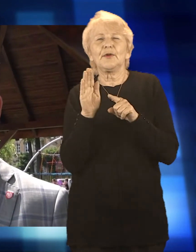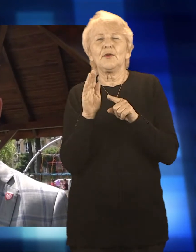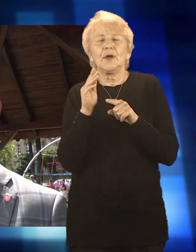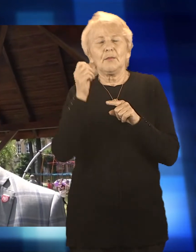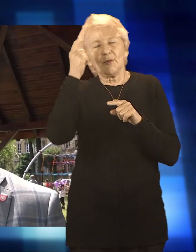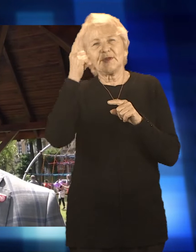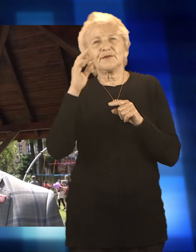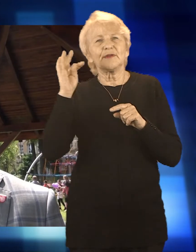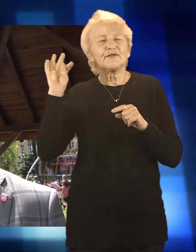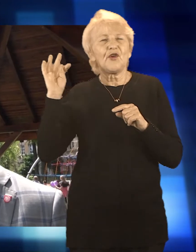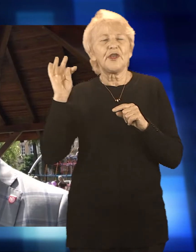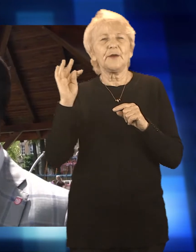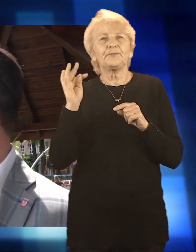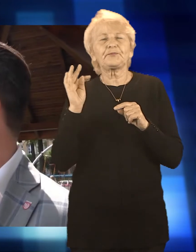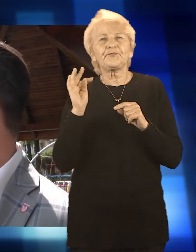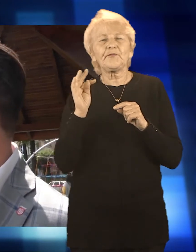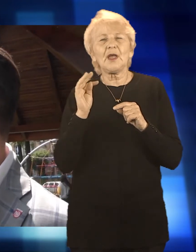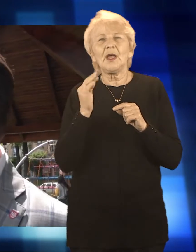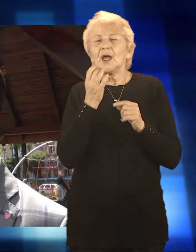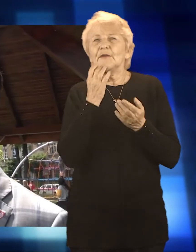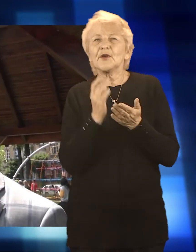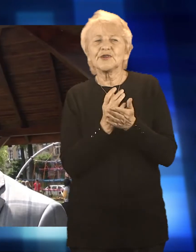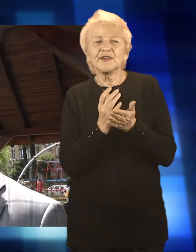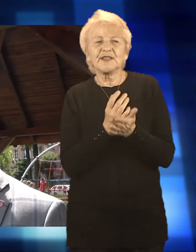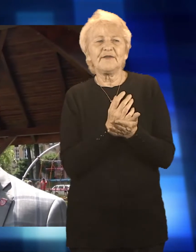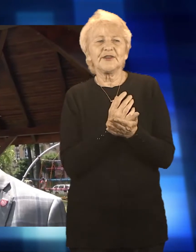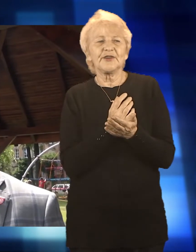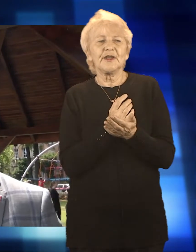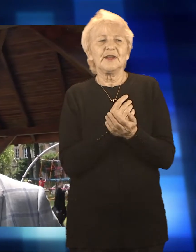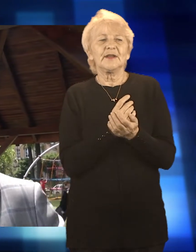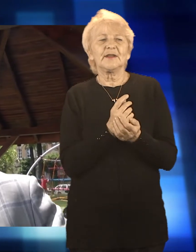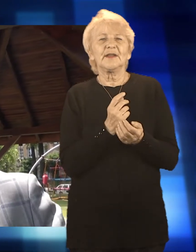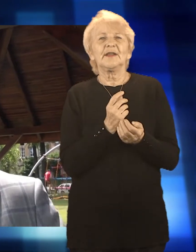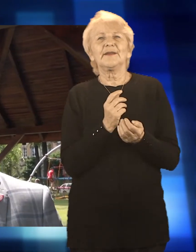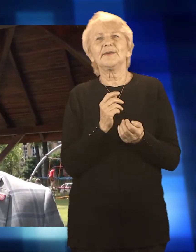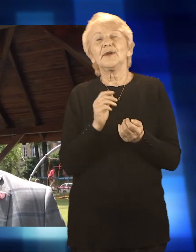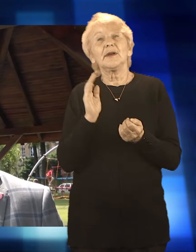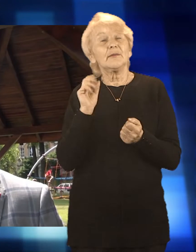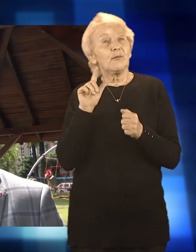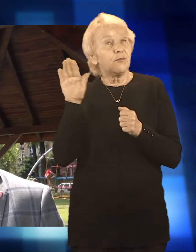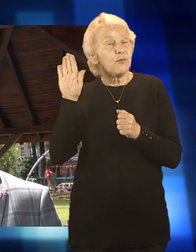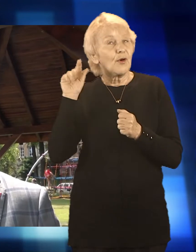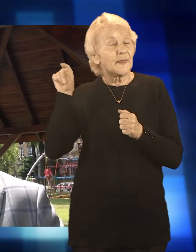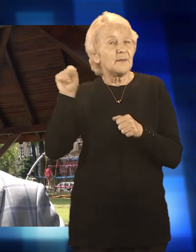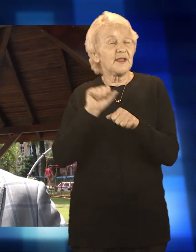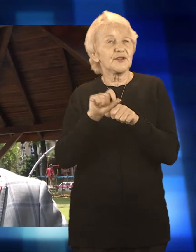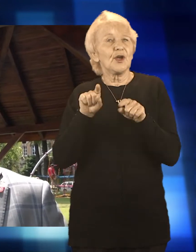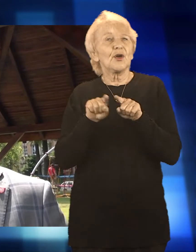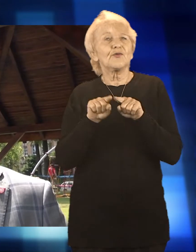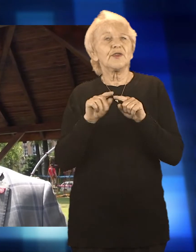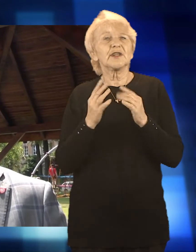powiedzmy sobie rozrywkowo-kulturalne z wykorzystaniem tego ekranu, który tam się znajduje, wykorzystaniem tej sceny, która tutaj się znajduje,